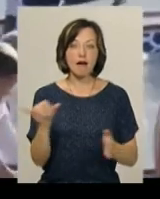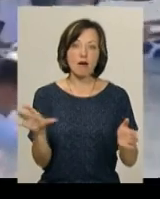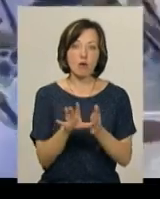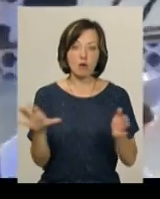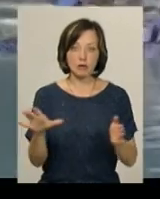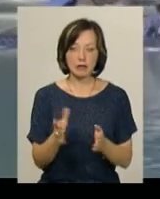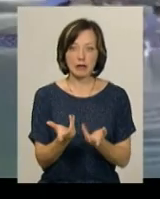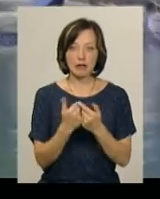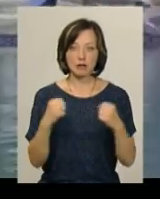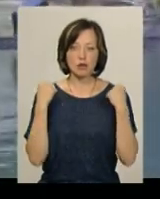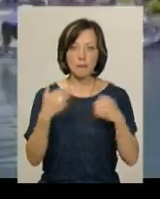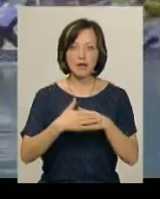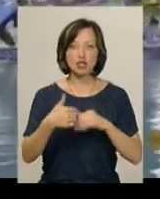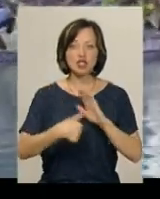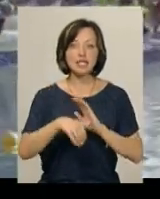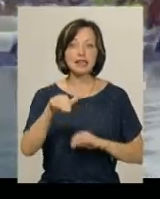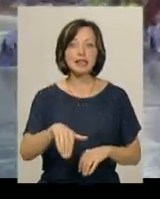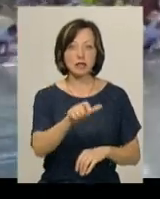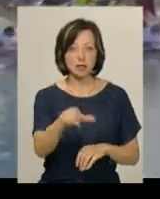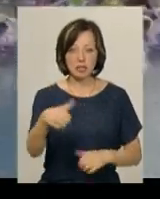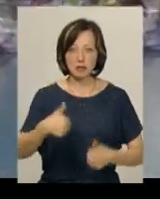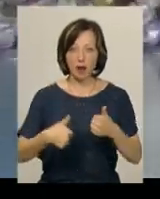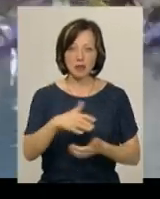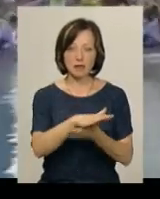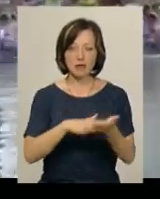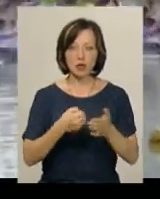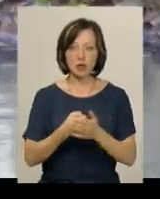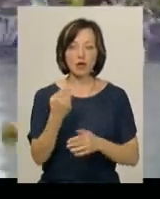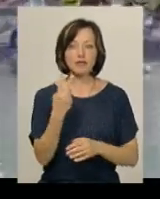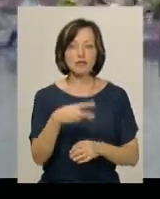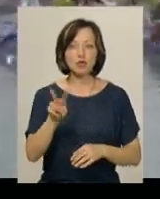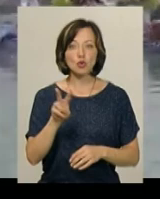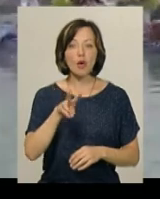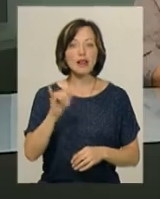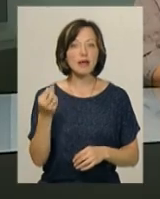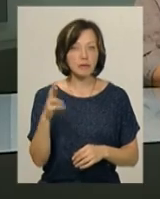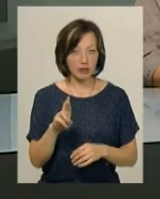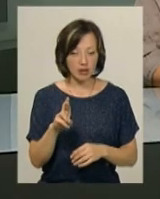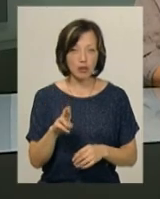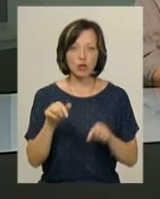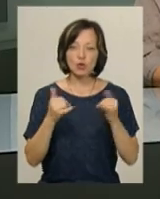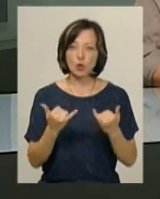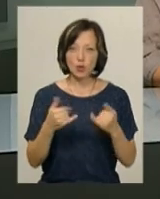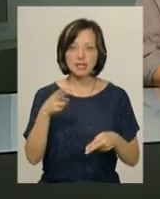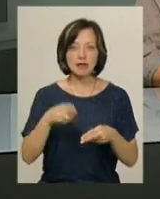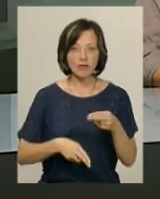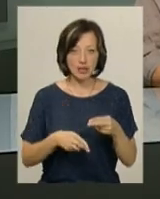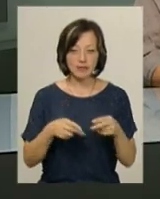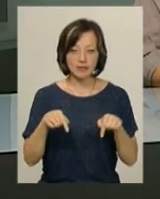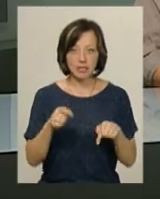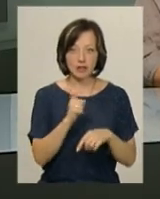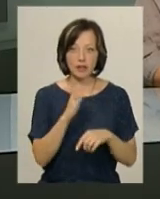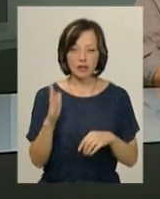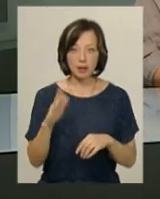кількість спортсменів – близько 6 тисяч. Змагання триватимуть до 22 липня. Сьогодні завершився саме в ці